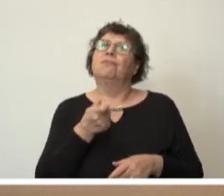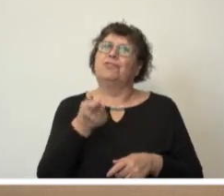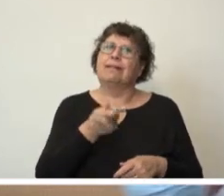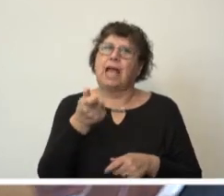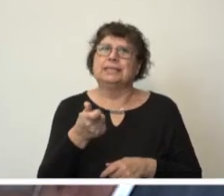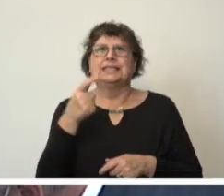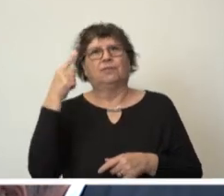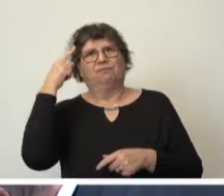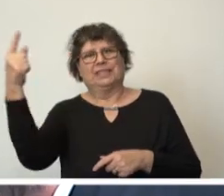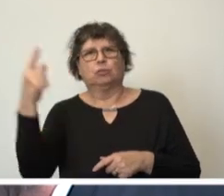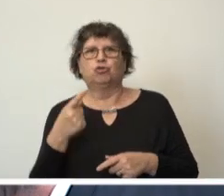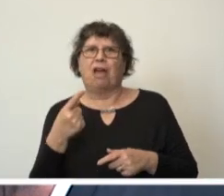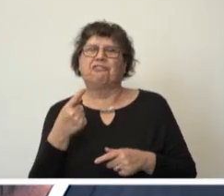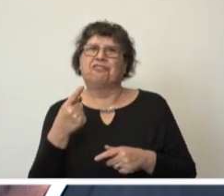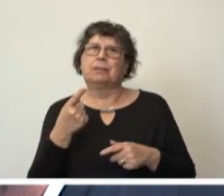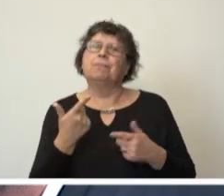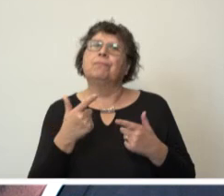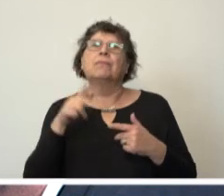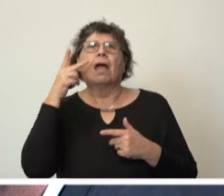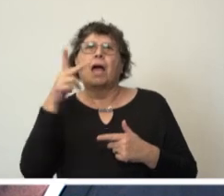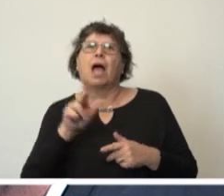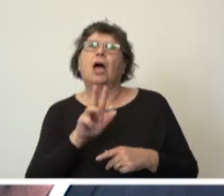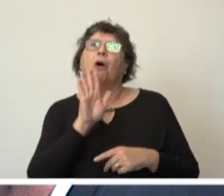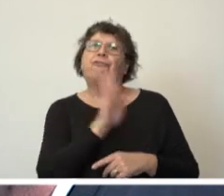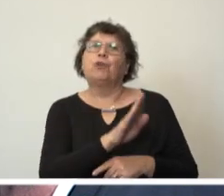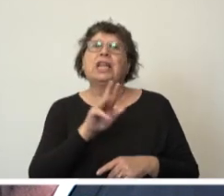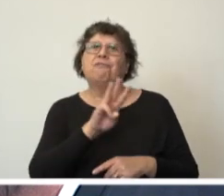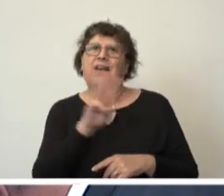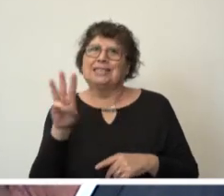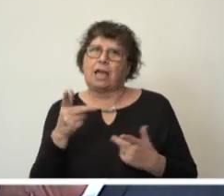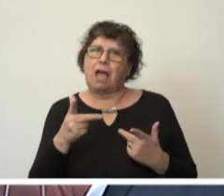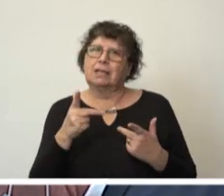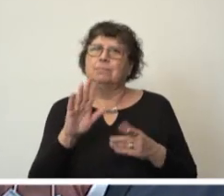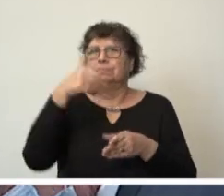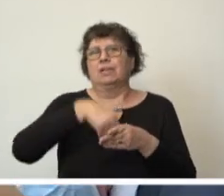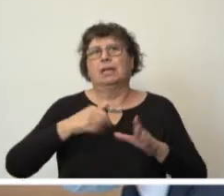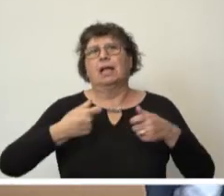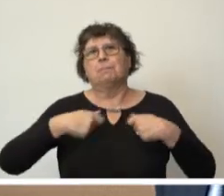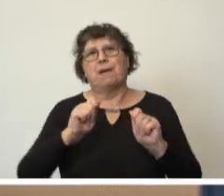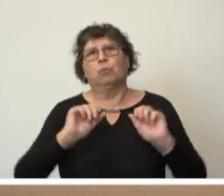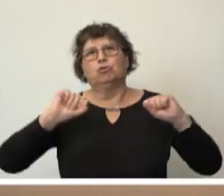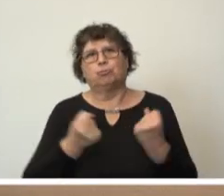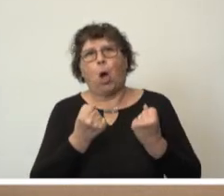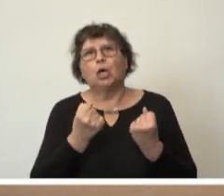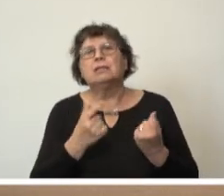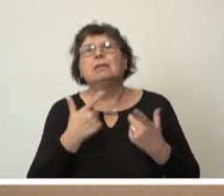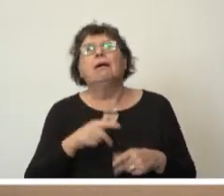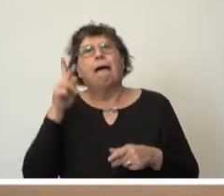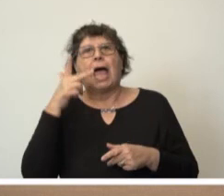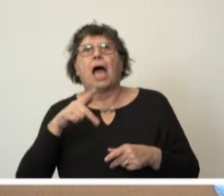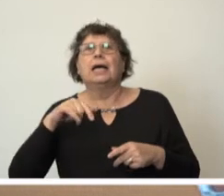Jakob Freiherr von Weizsäcker, Minister für Inneres, Bauen und Sport, Herr Reinhold Joost,